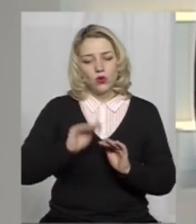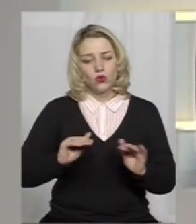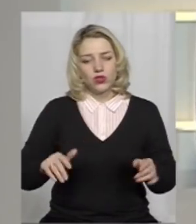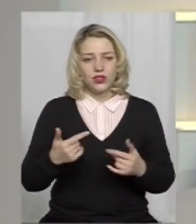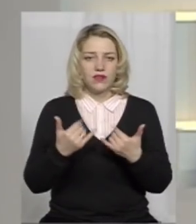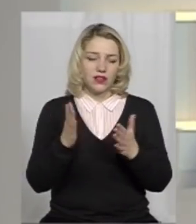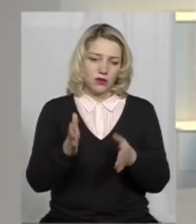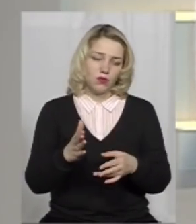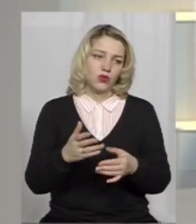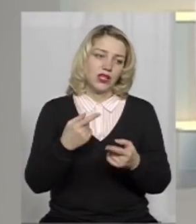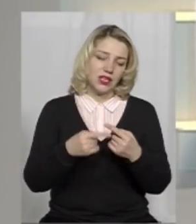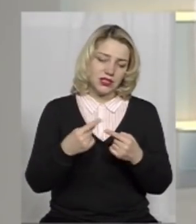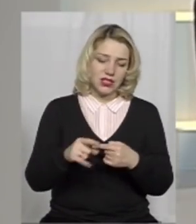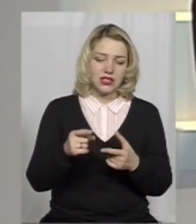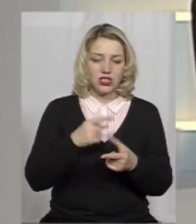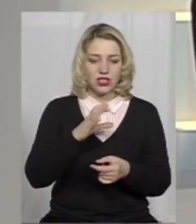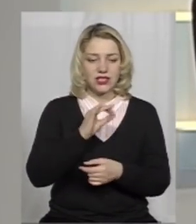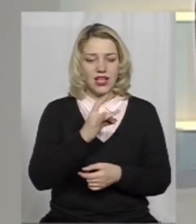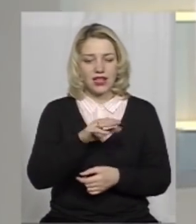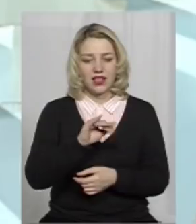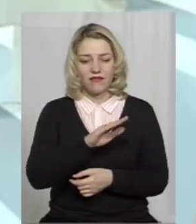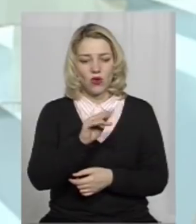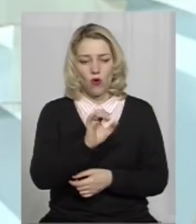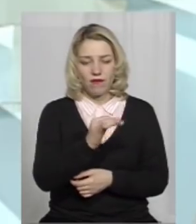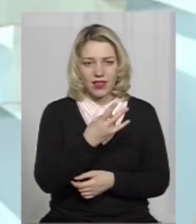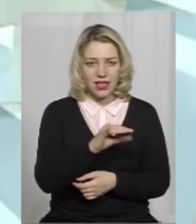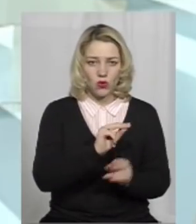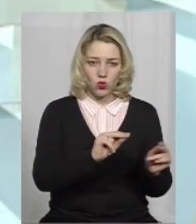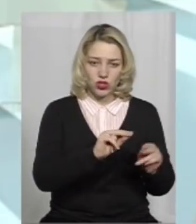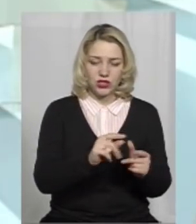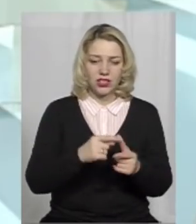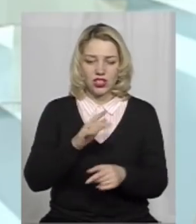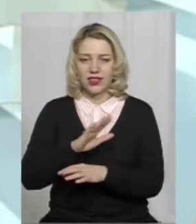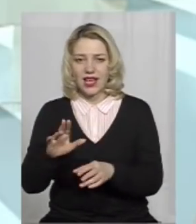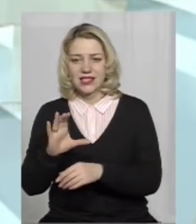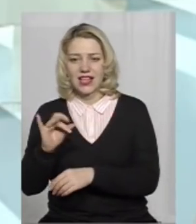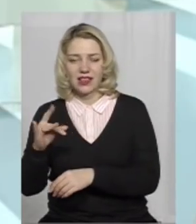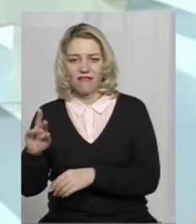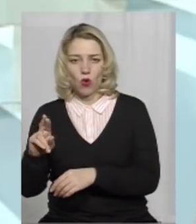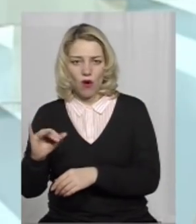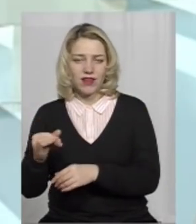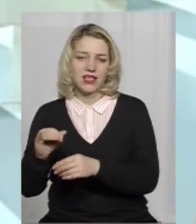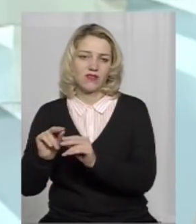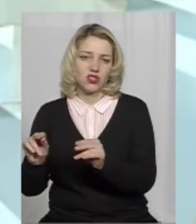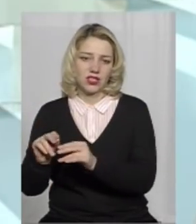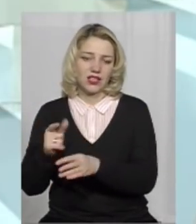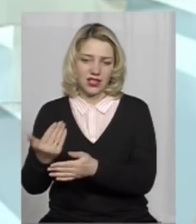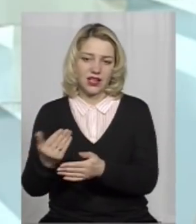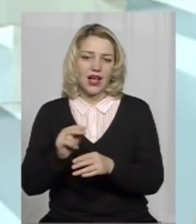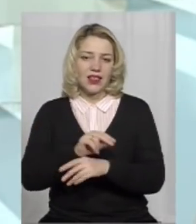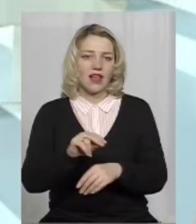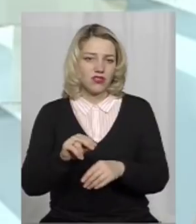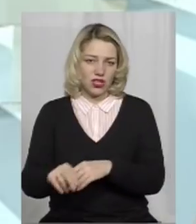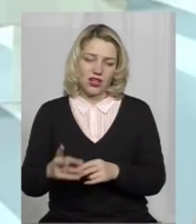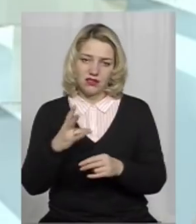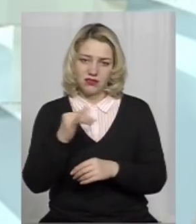різниця, чи сертифікований вчитель їх навчає, чи не сертифікований? Безперечно ні. Безперечно ні. Я вам чесно